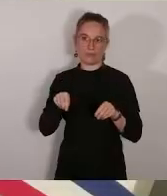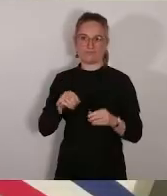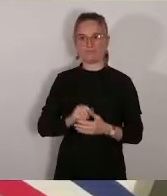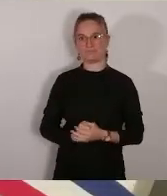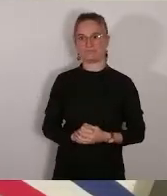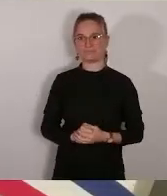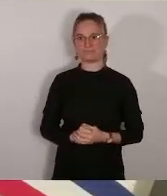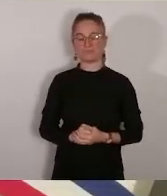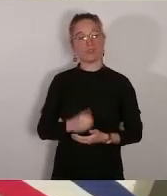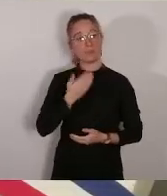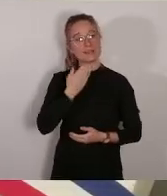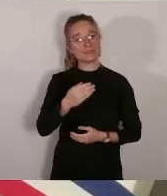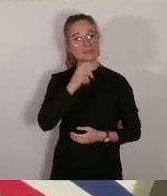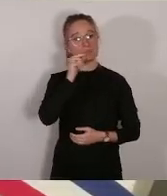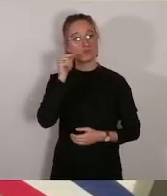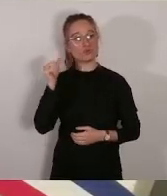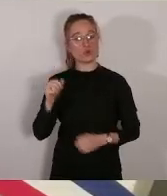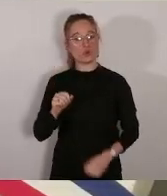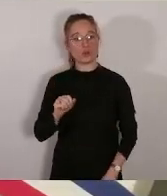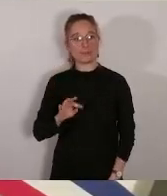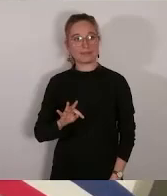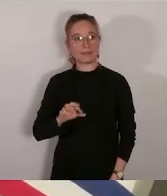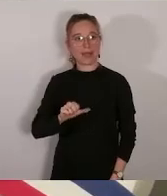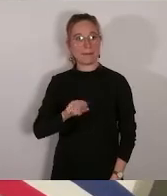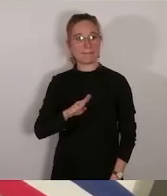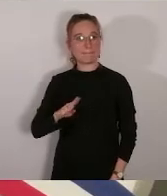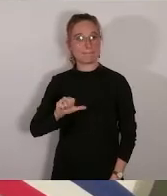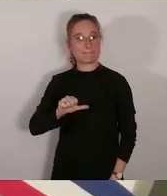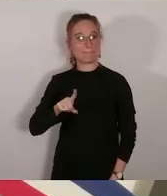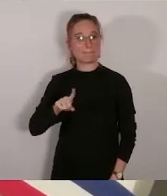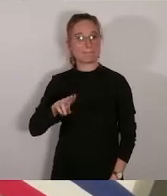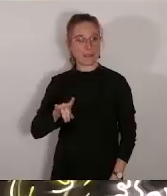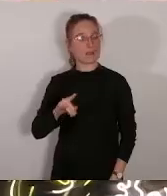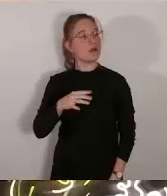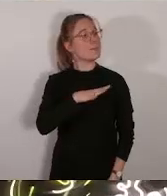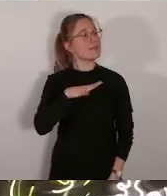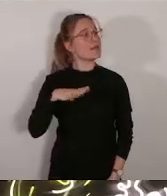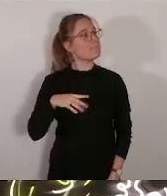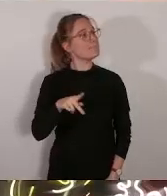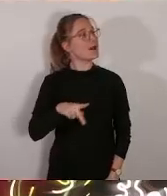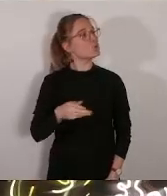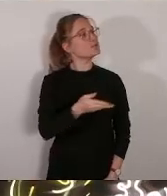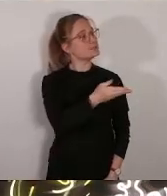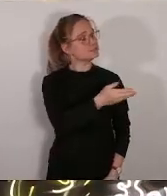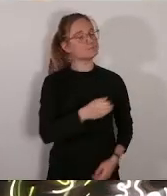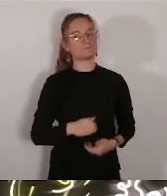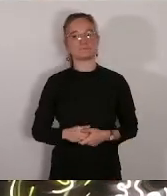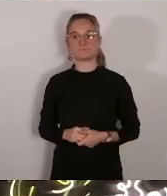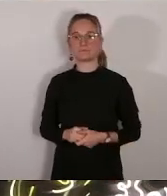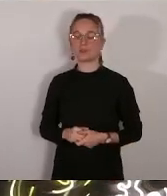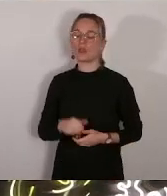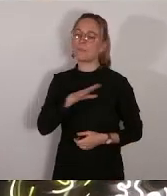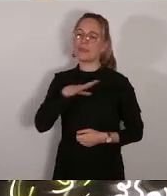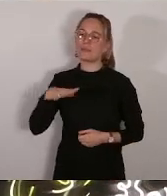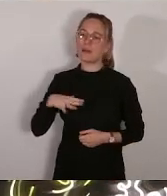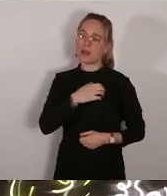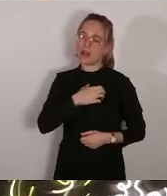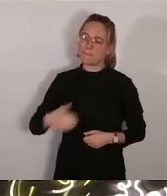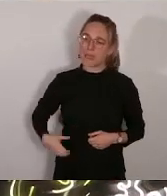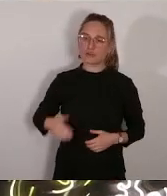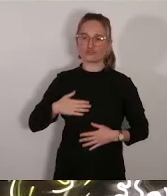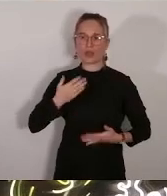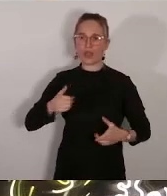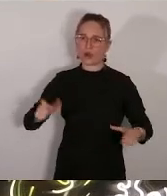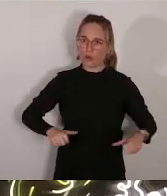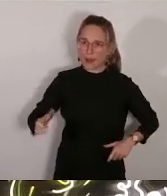Merci M. Tabac. Y a-t-il des interventions ? Madame Parodi. Madame la maire, chers collègues, cette délibération ne parle pas